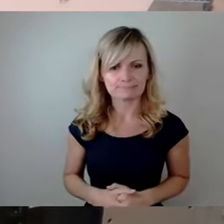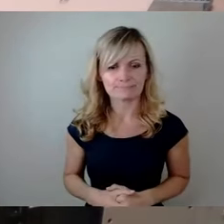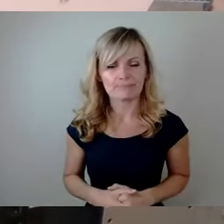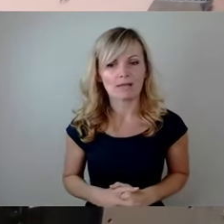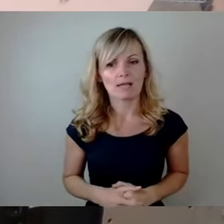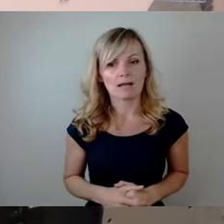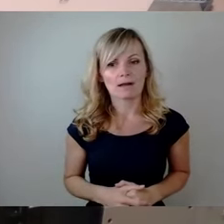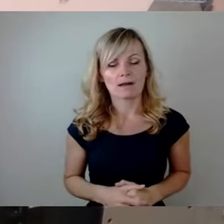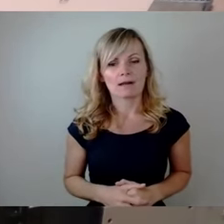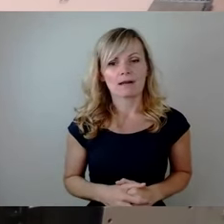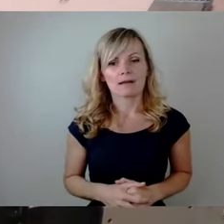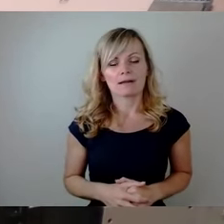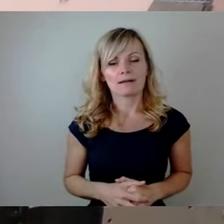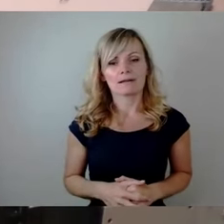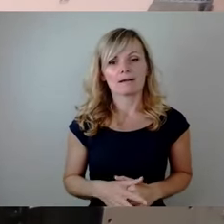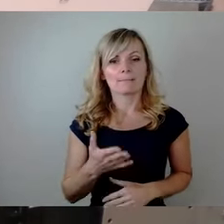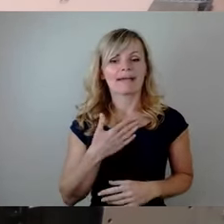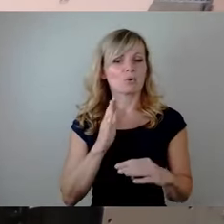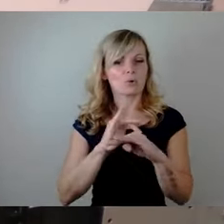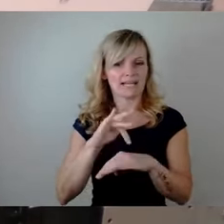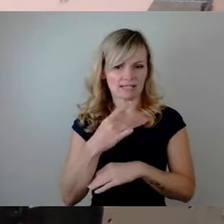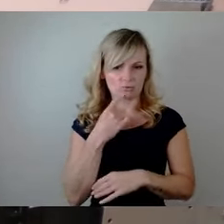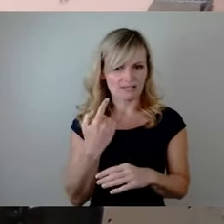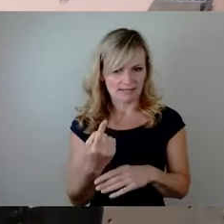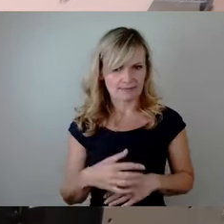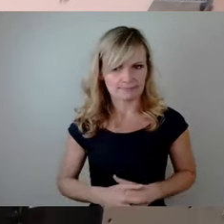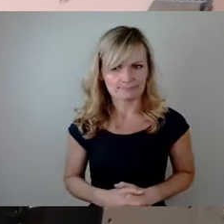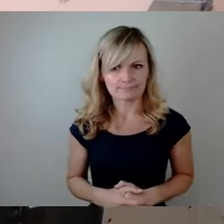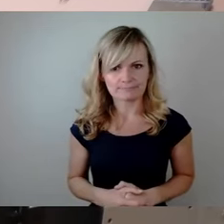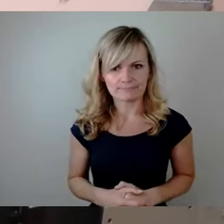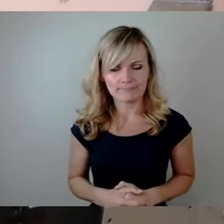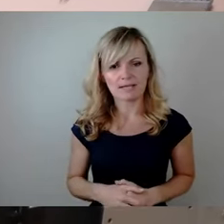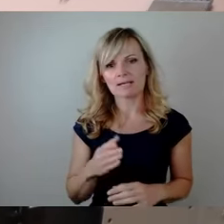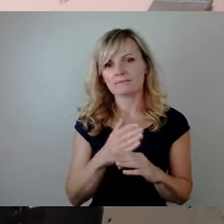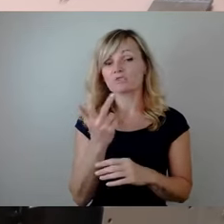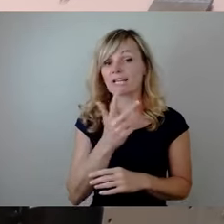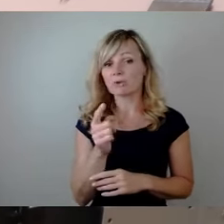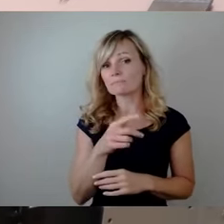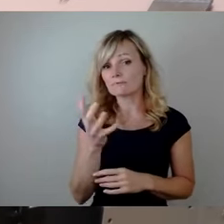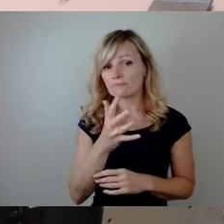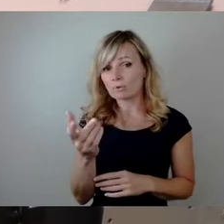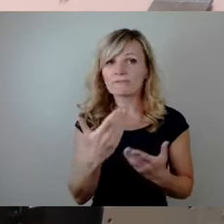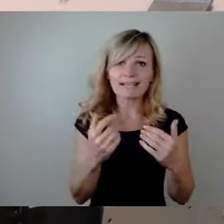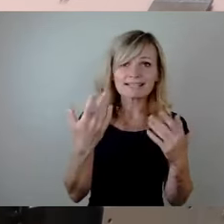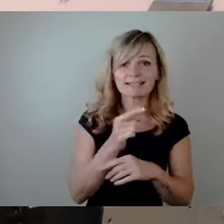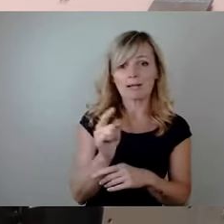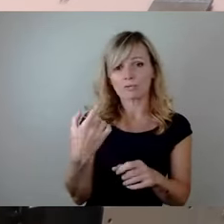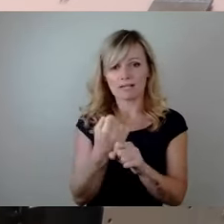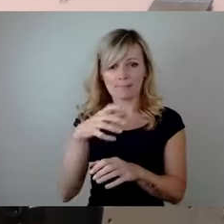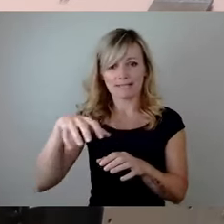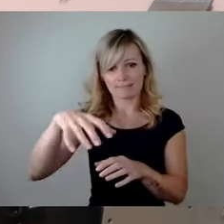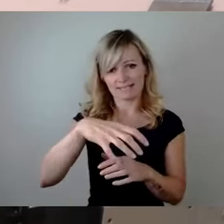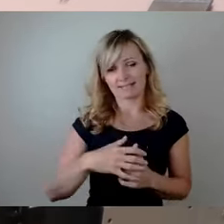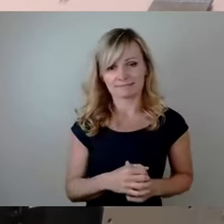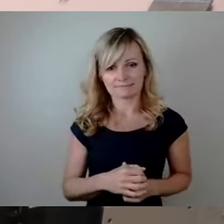Stelle dann, also meine Kollegin hat es ja gesagt, dann zwischen 3.000 bis 5.000, vielleicht sogar 10.000 Arbeitsplätze, die hier